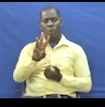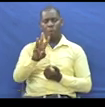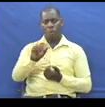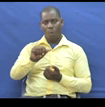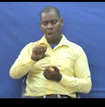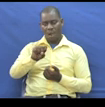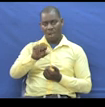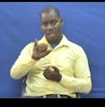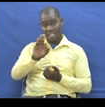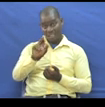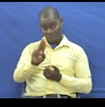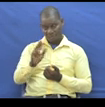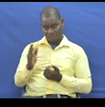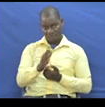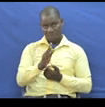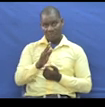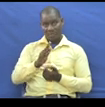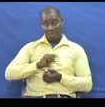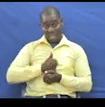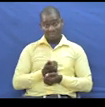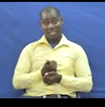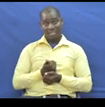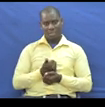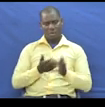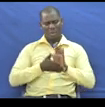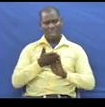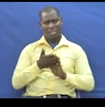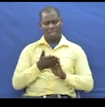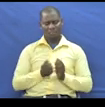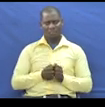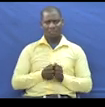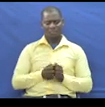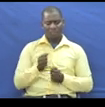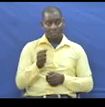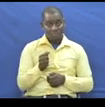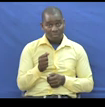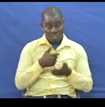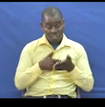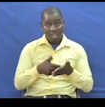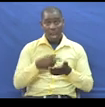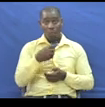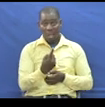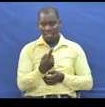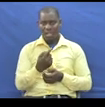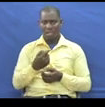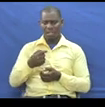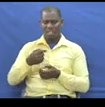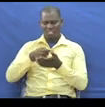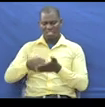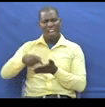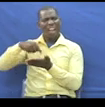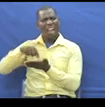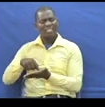Wasifu Binafsi Ule mundu Wake Kule Juu Mianza Nini Sarname Middle Name First Name Kwa